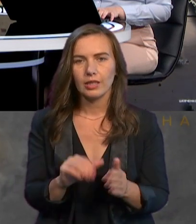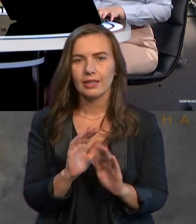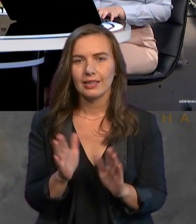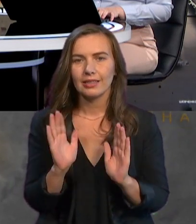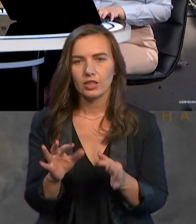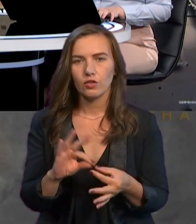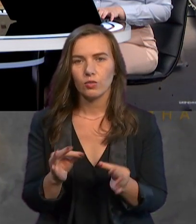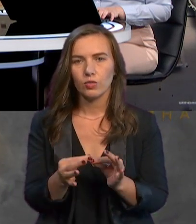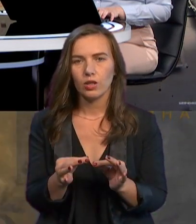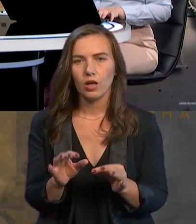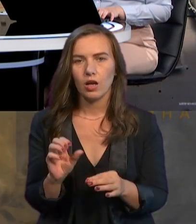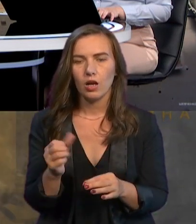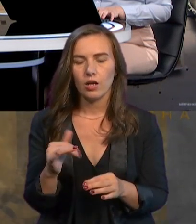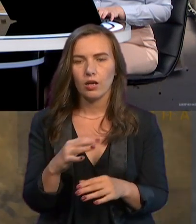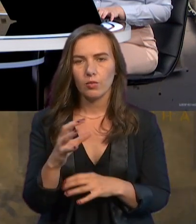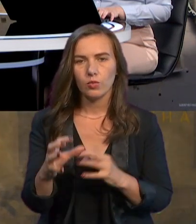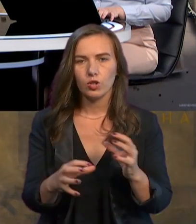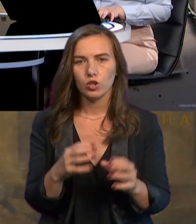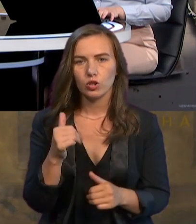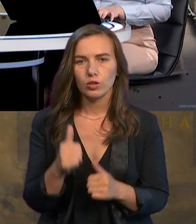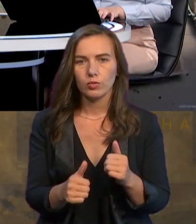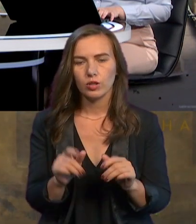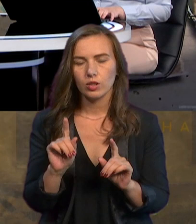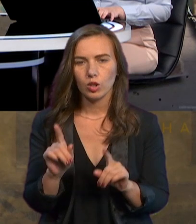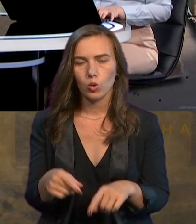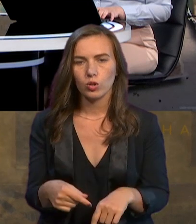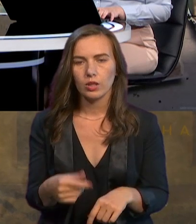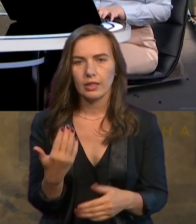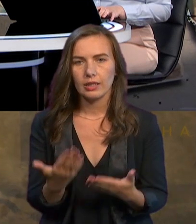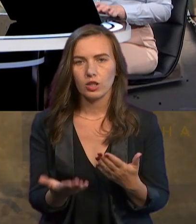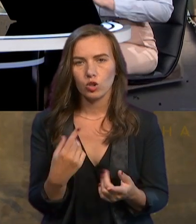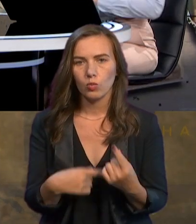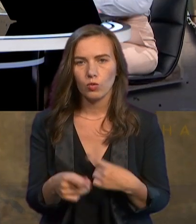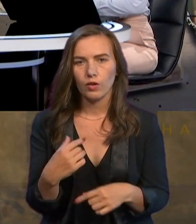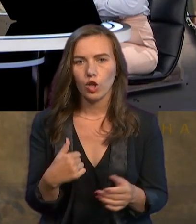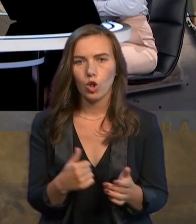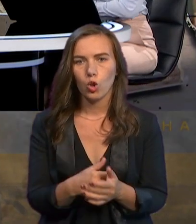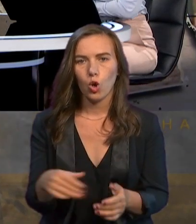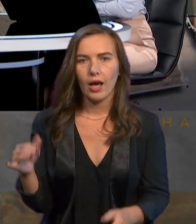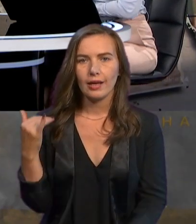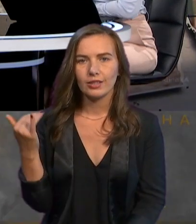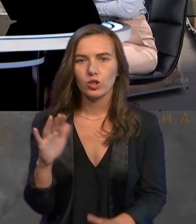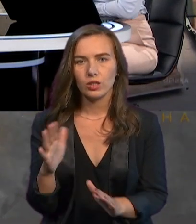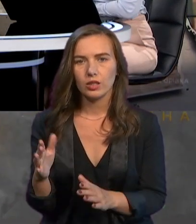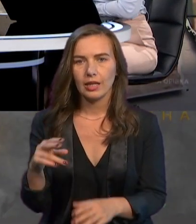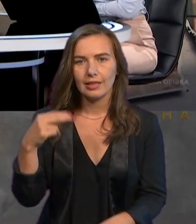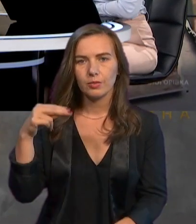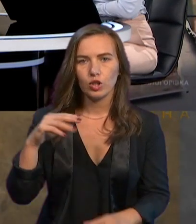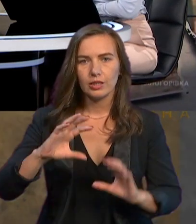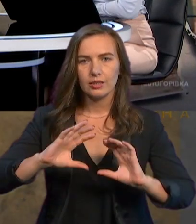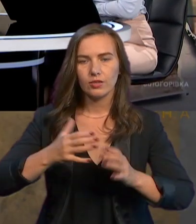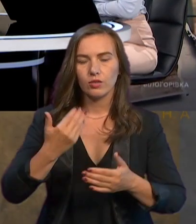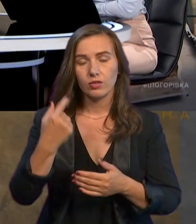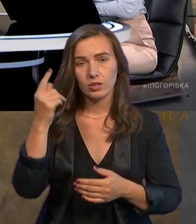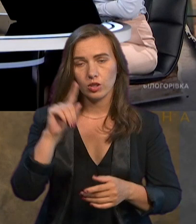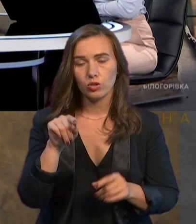в Олімпіаді, а й в міжнародних змаганнях також. Якщо повертатися до історії, яка сталася на Чемпіонаті світу, Ви